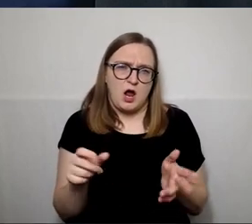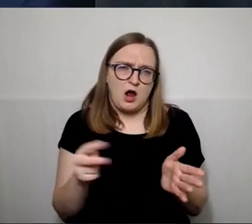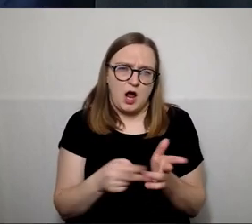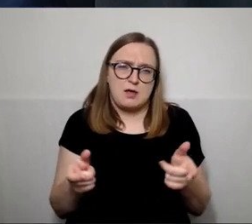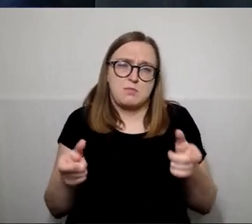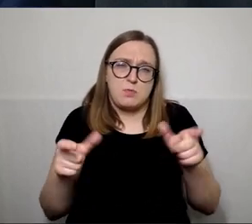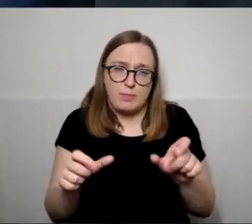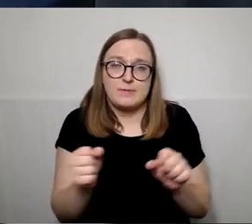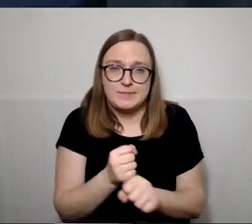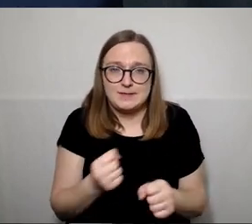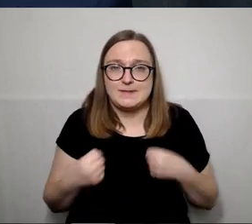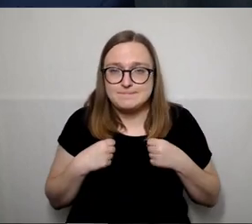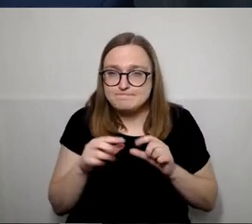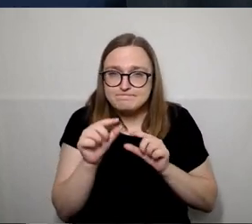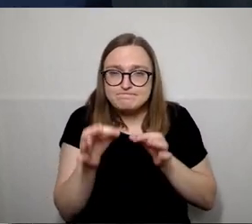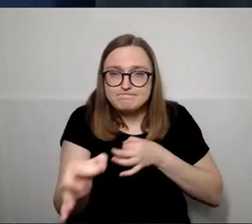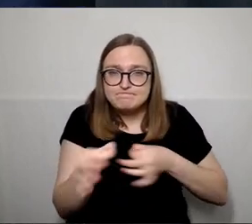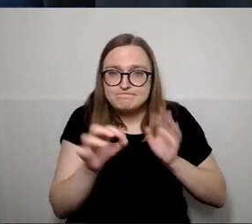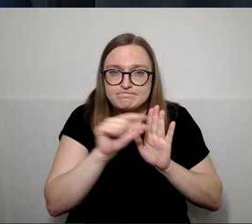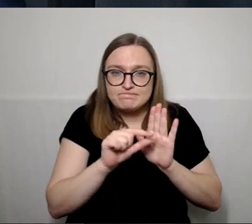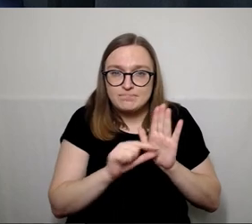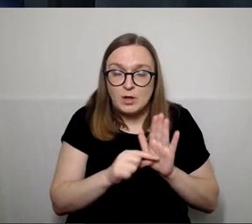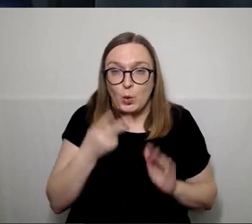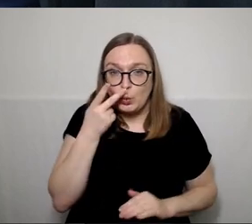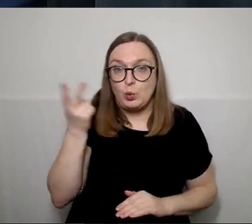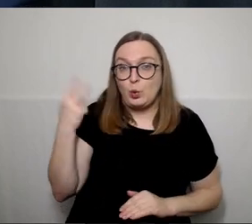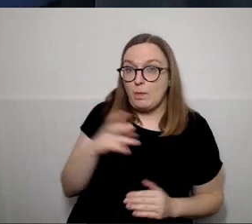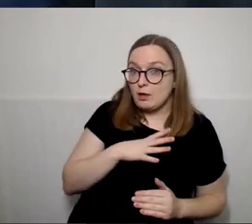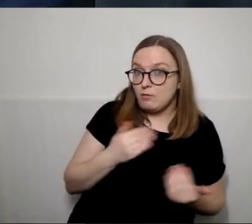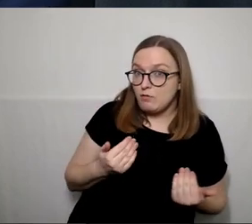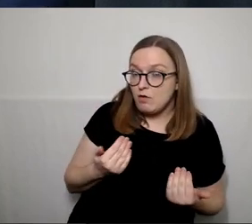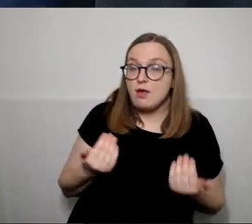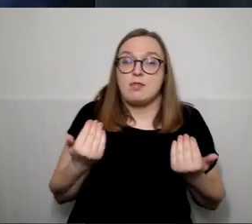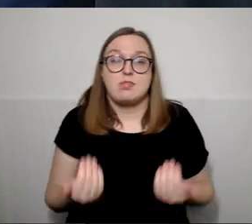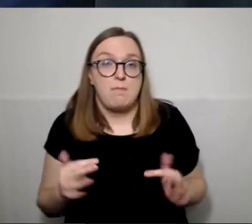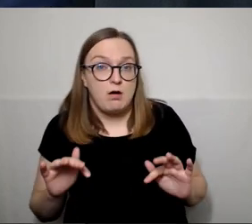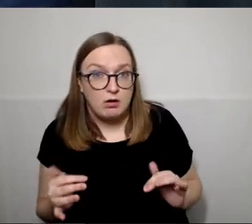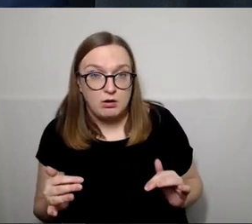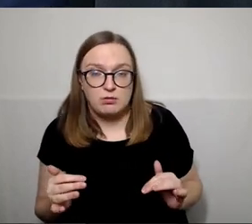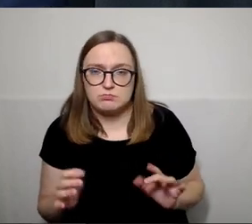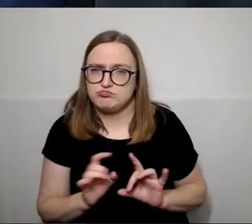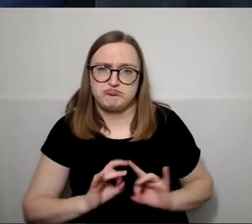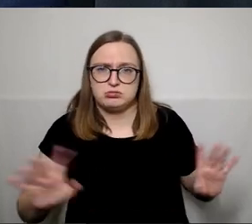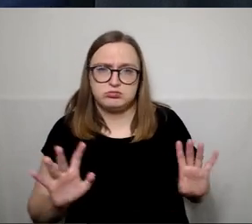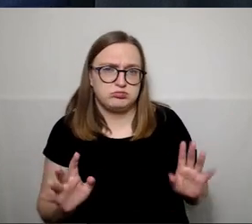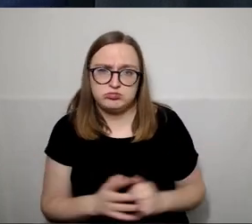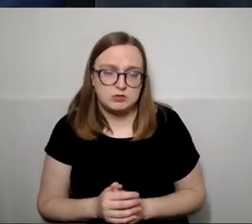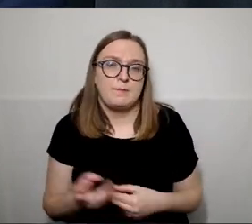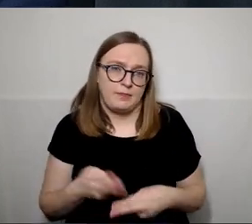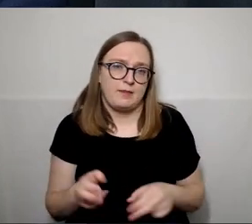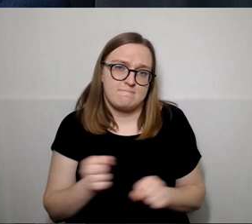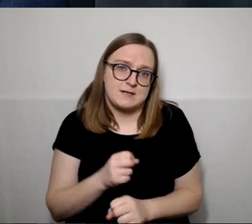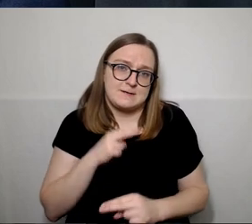kažkaip susidėliuoti, kas buvo prieš 2 metus ir kas yra dabar. Tai šitą dalyką